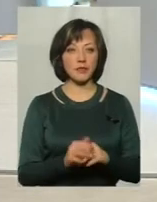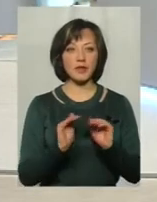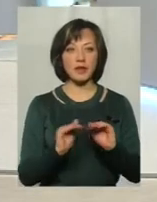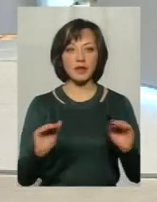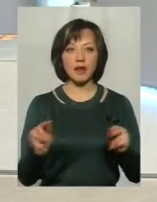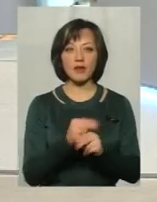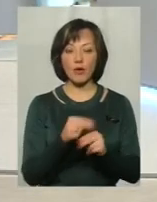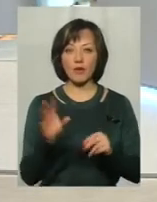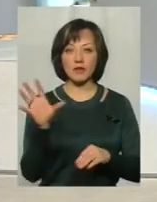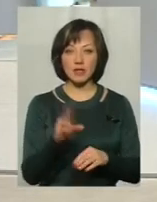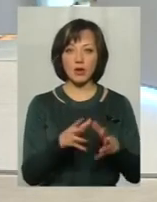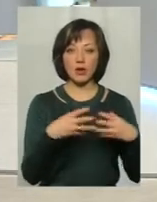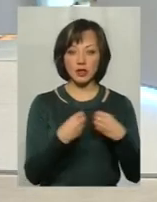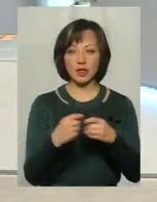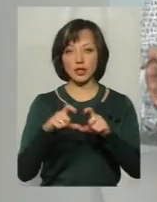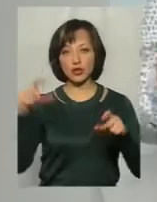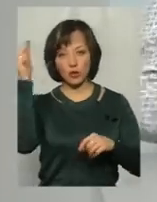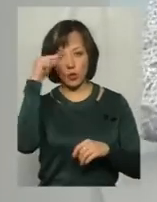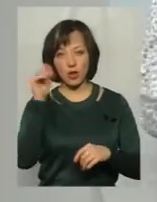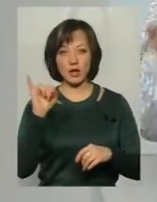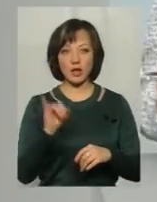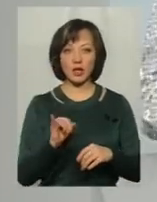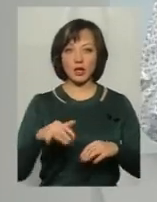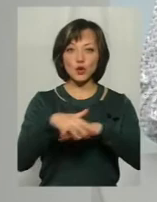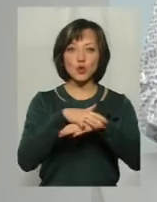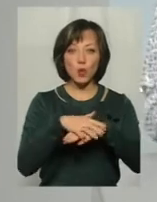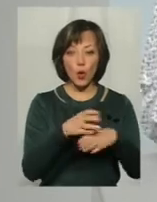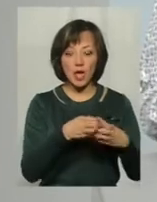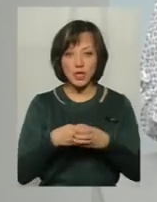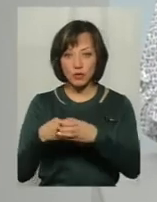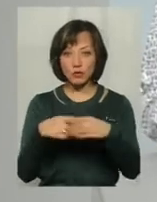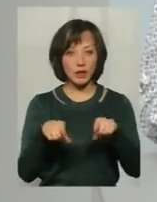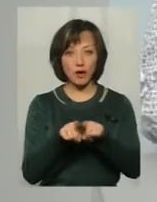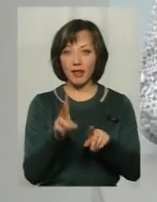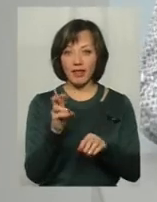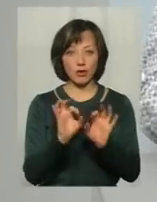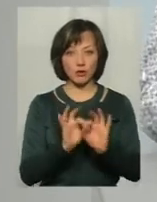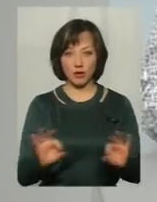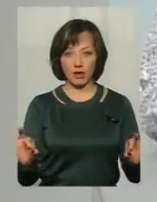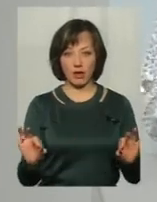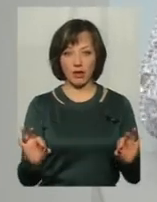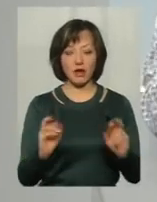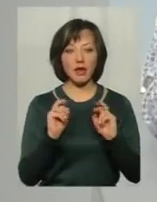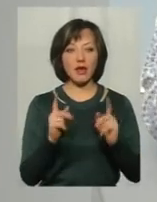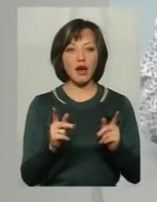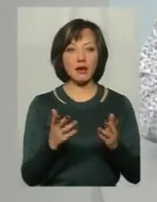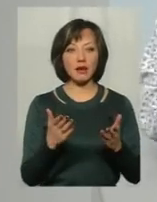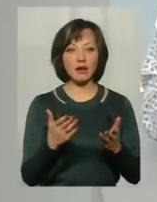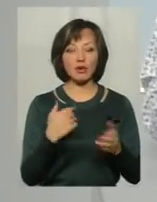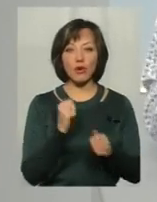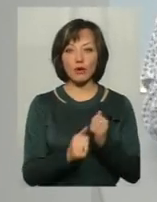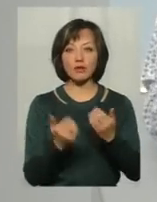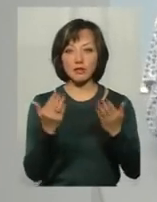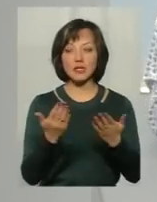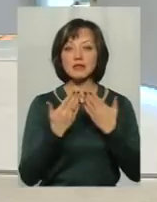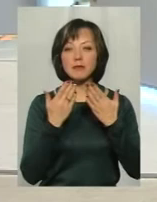виховує все і родина, і школа, і соціум, який також недосконалий. То я до кожного з